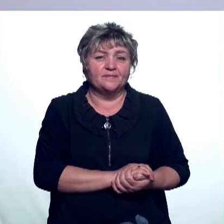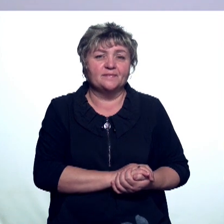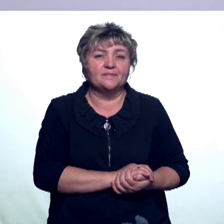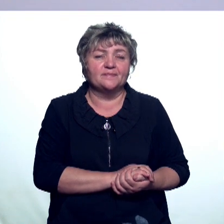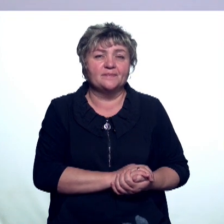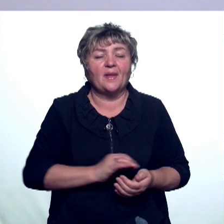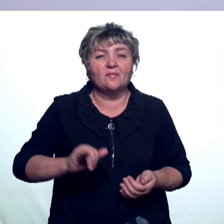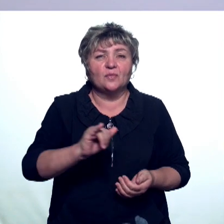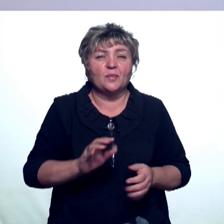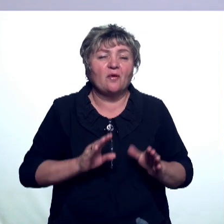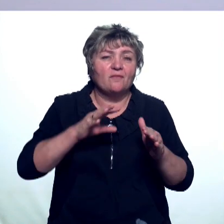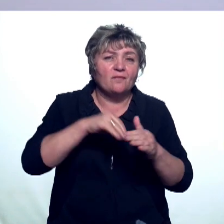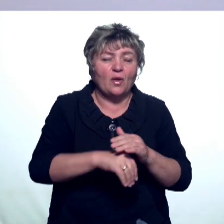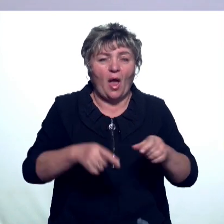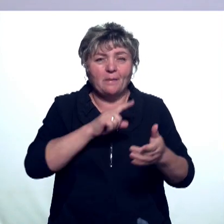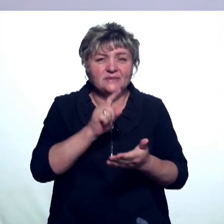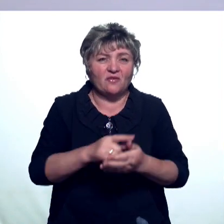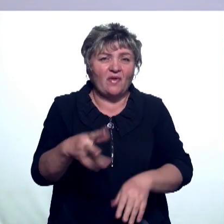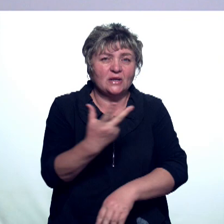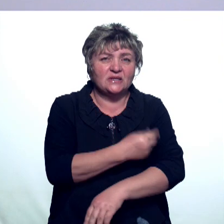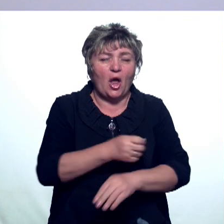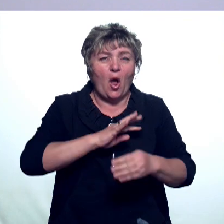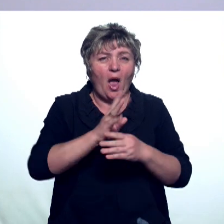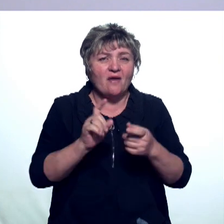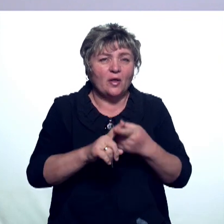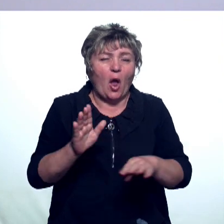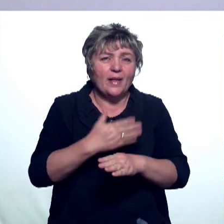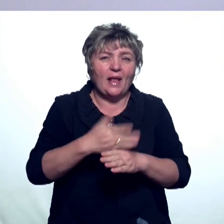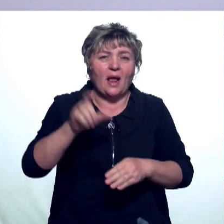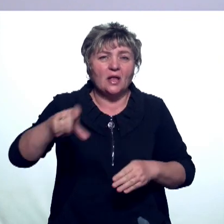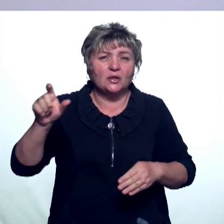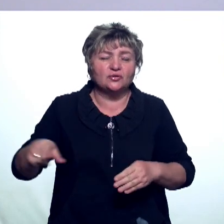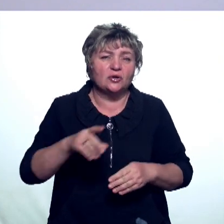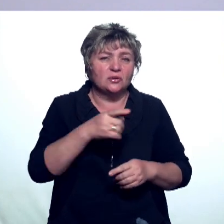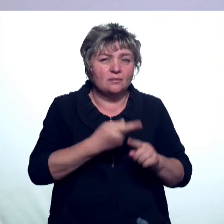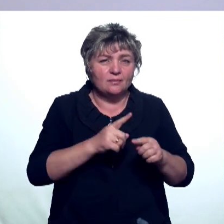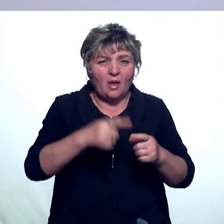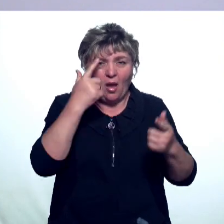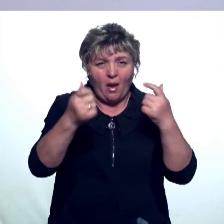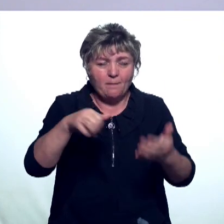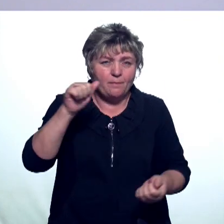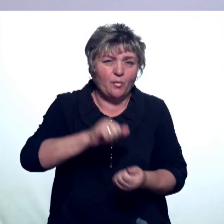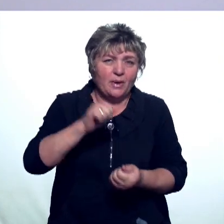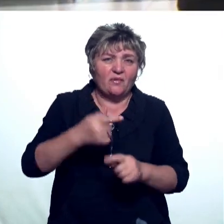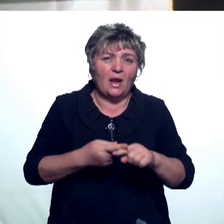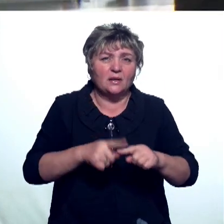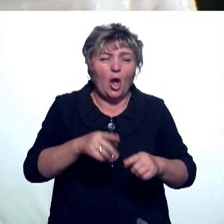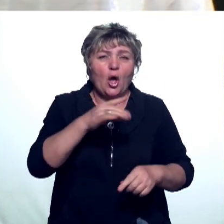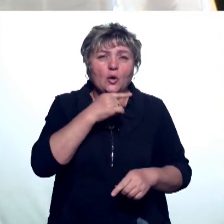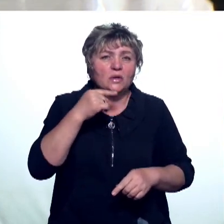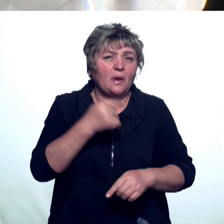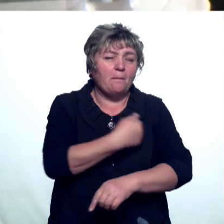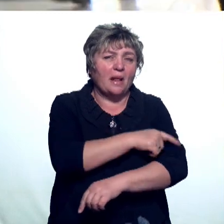В Удмуртии вводят обязательную вакцинацию от ковида отдельных категорий граждан. Список сегодня опубликовало Управление Роспотребнадзора.